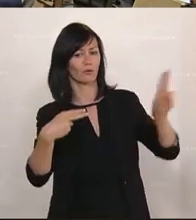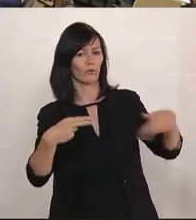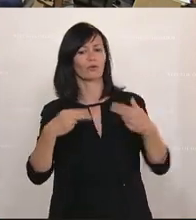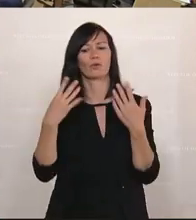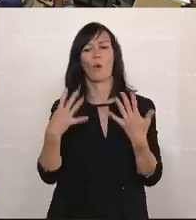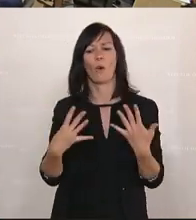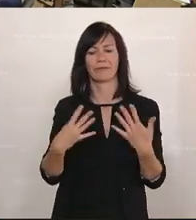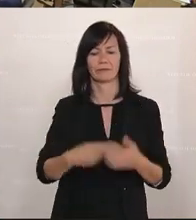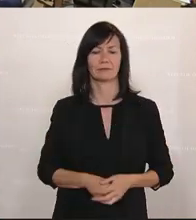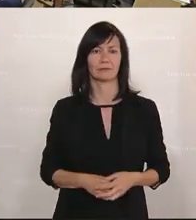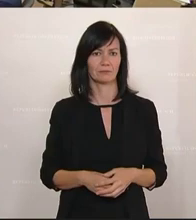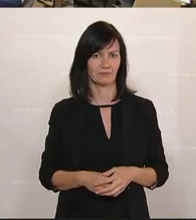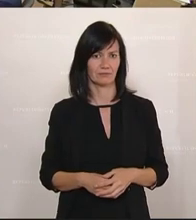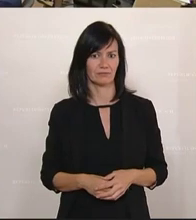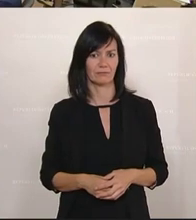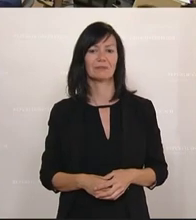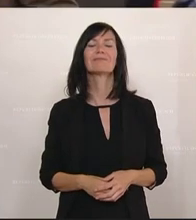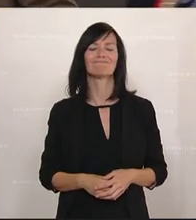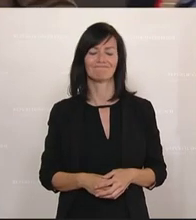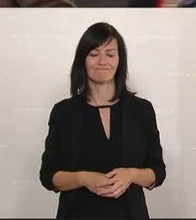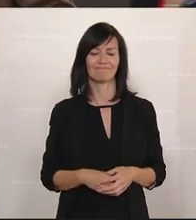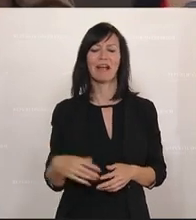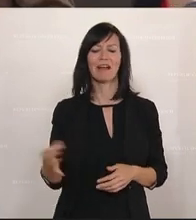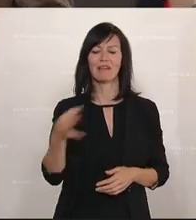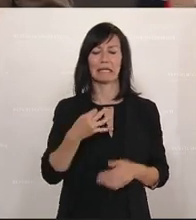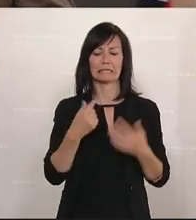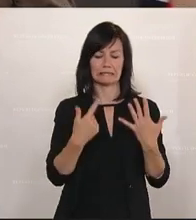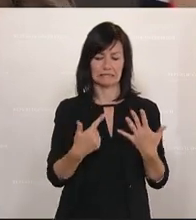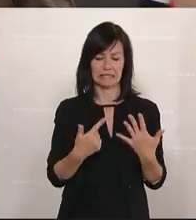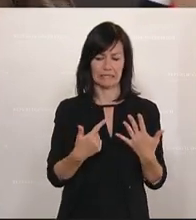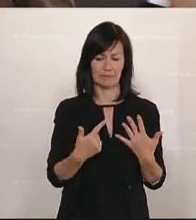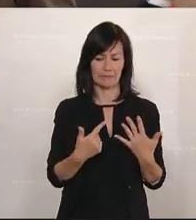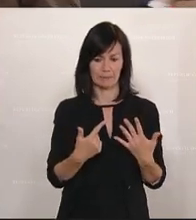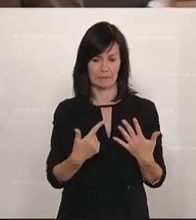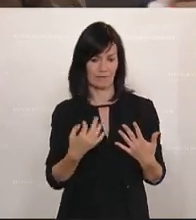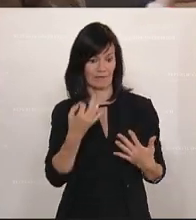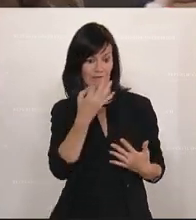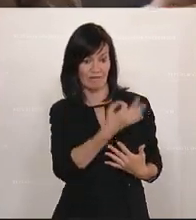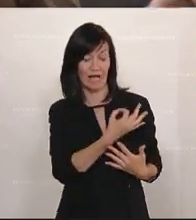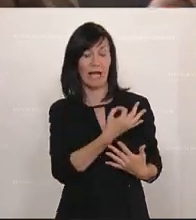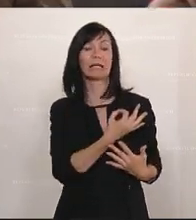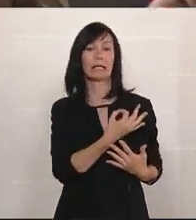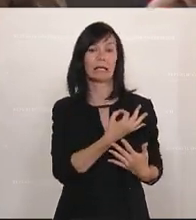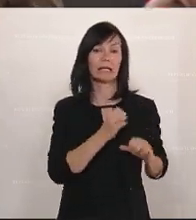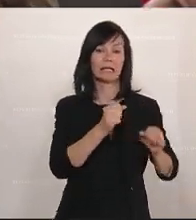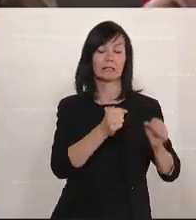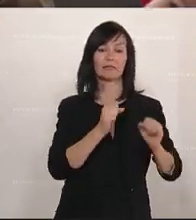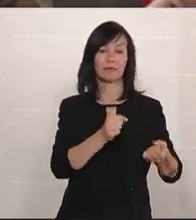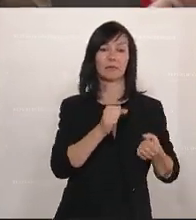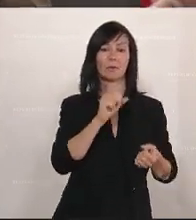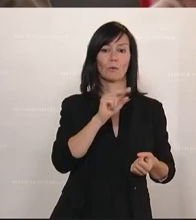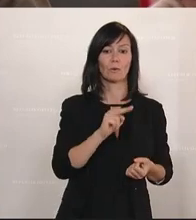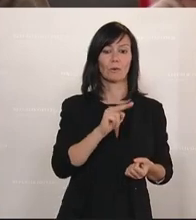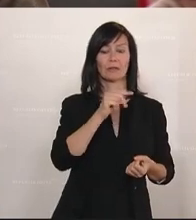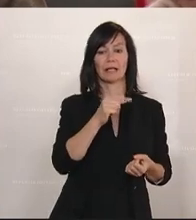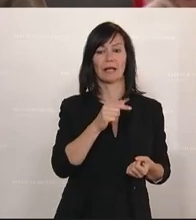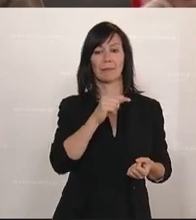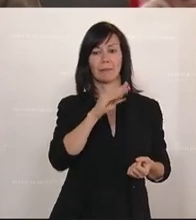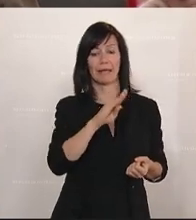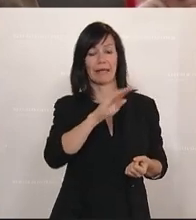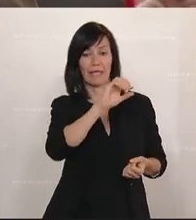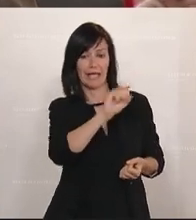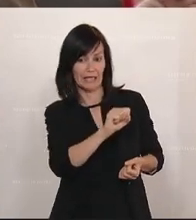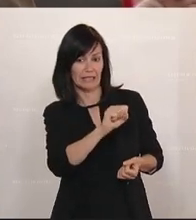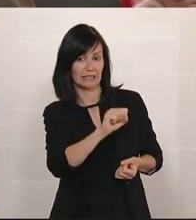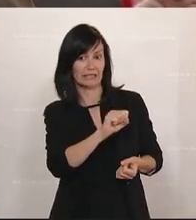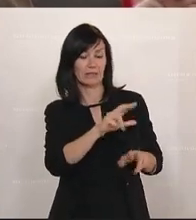Es war bei der Frage Nummer 7 gefragt, ob es Interventionen beim UPTS gab, vom Bundeskanzler bzw. seinem Amtsvorgänger. Und hier